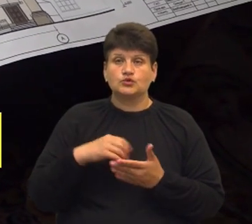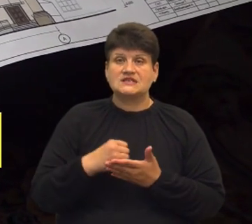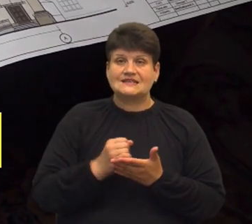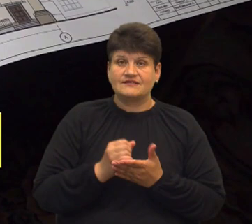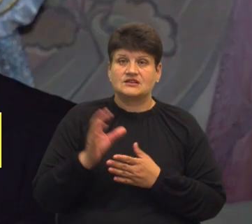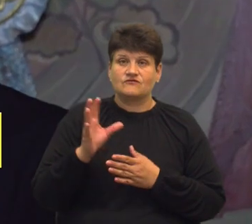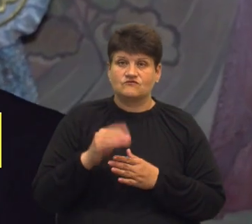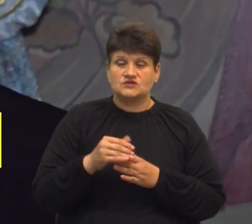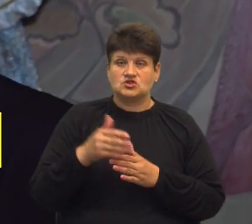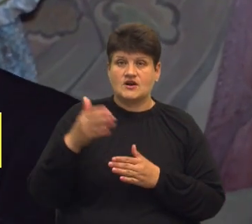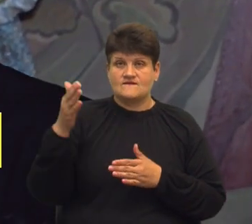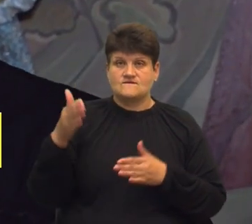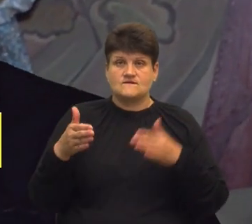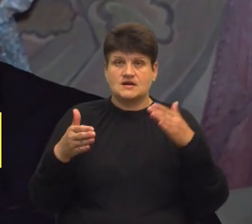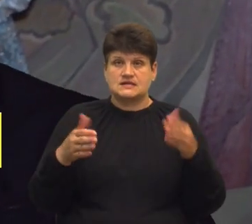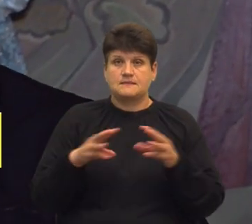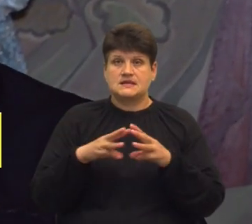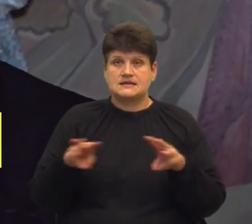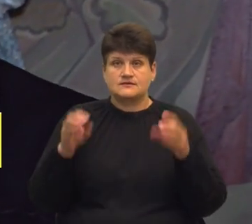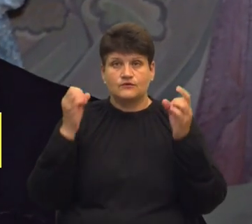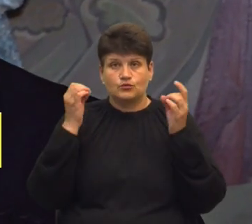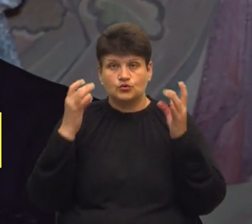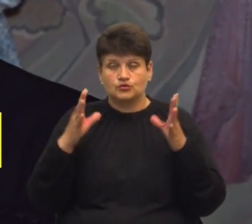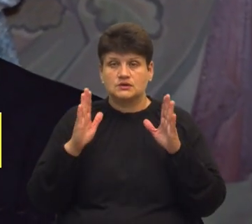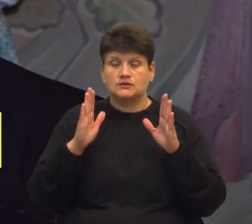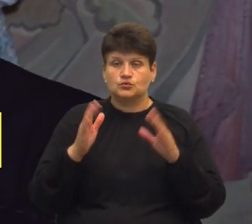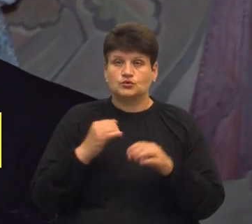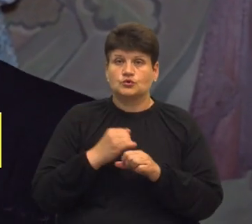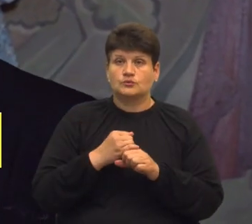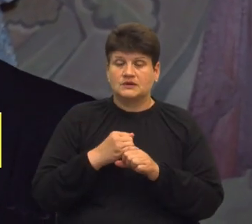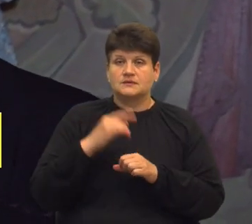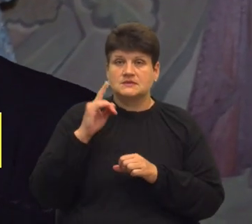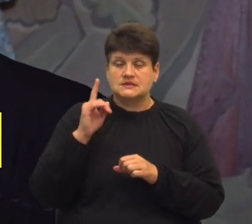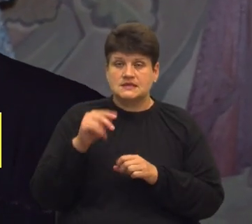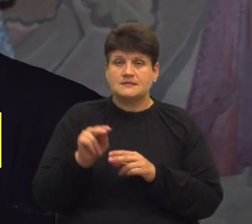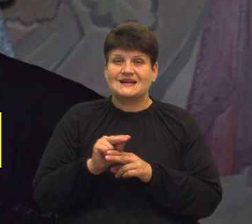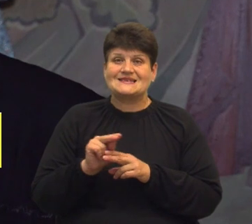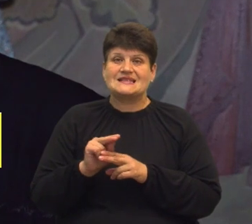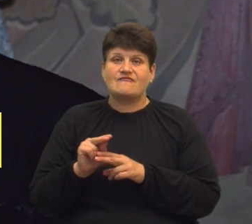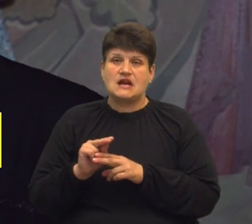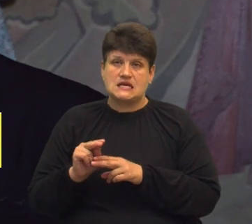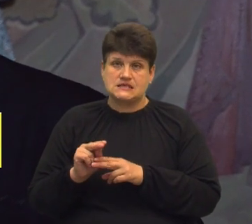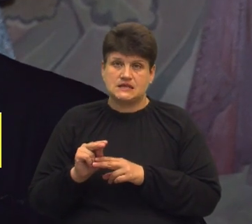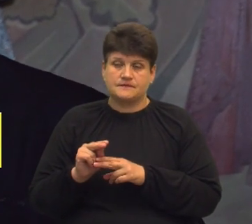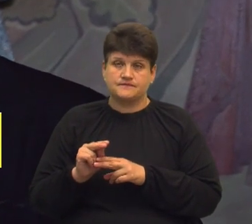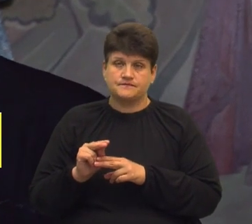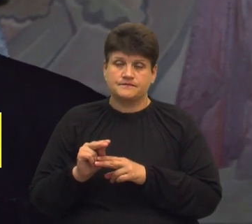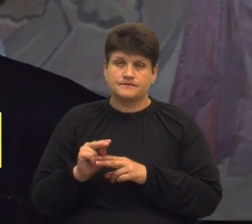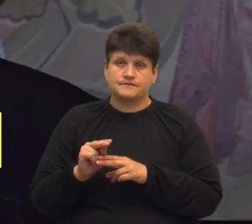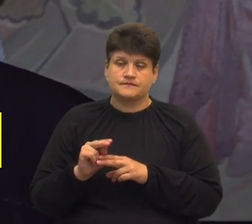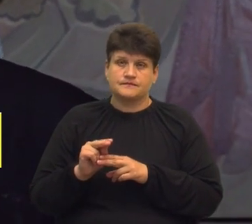фасади Міністерства культури, де буде робіт відбуватися, ми знаємо, реставрація, відновлення,